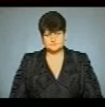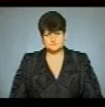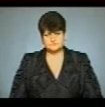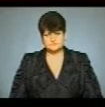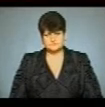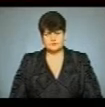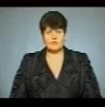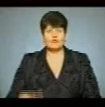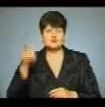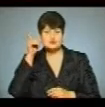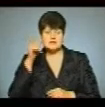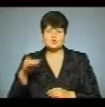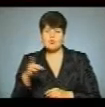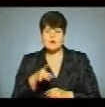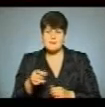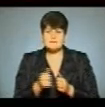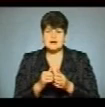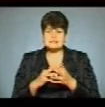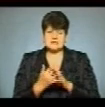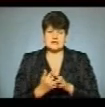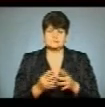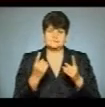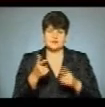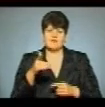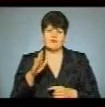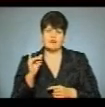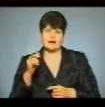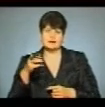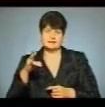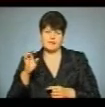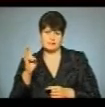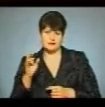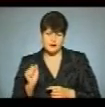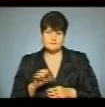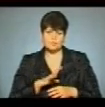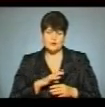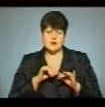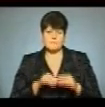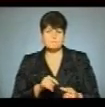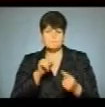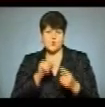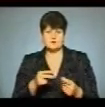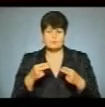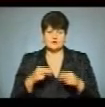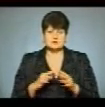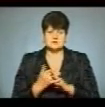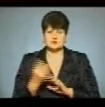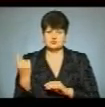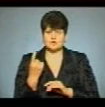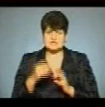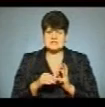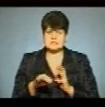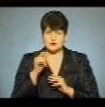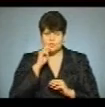У Чортківському районі біля села Горішня Вигнанка відбулася акція проти продажу сільськогосподарської землі в Україні.